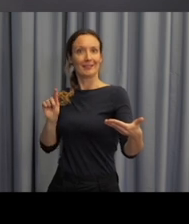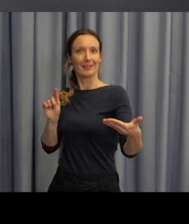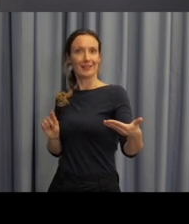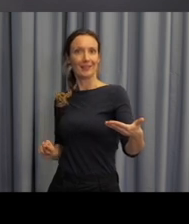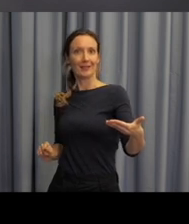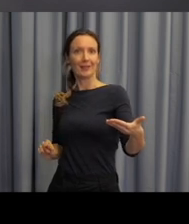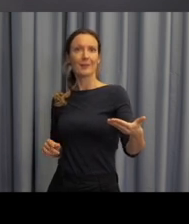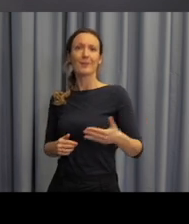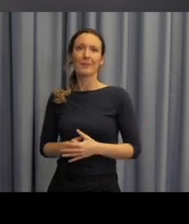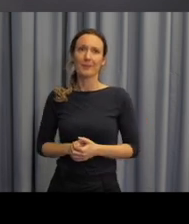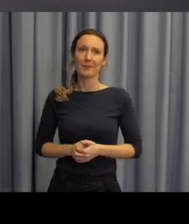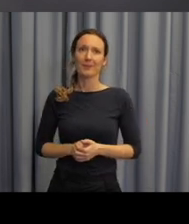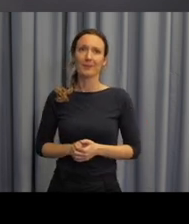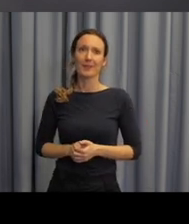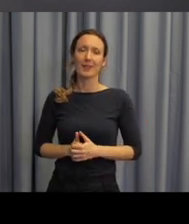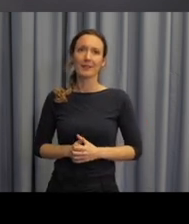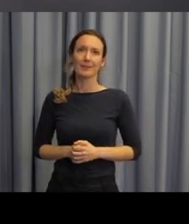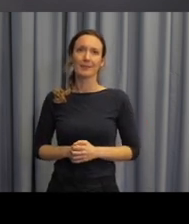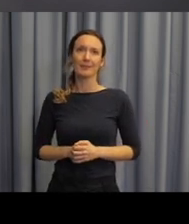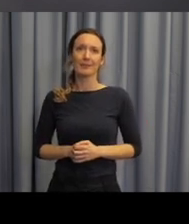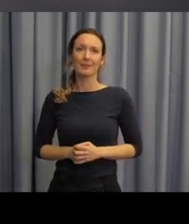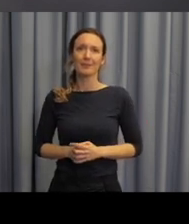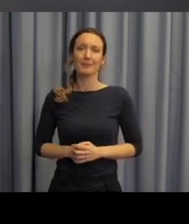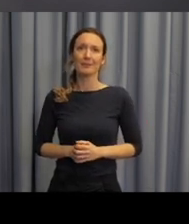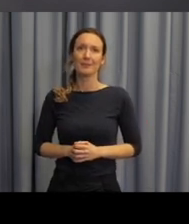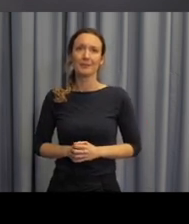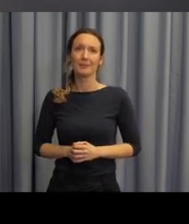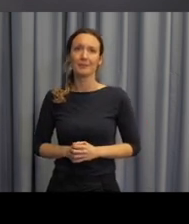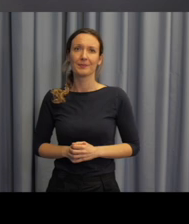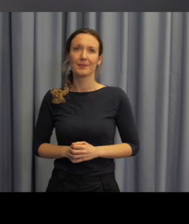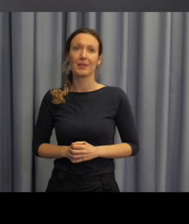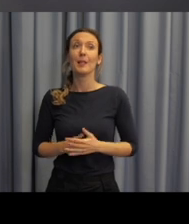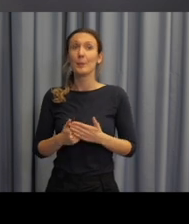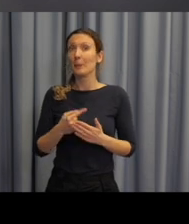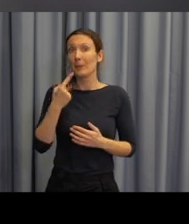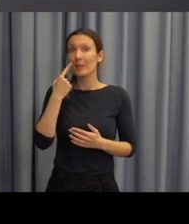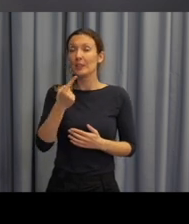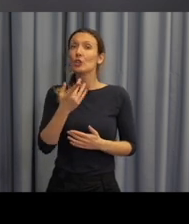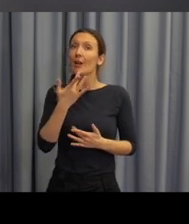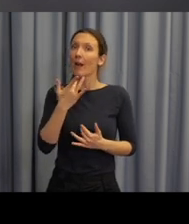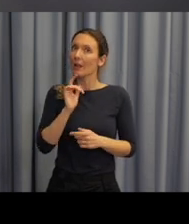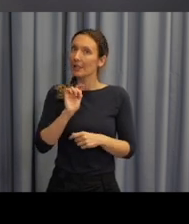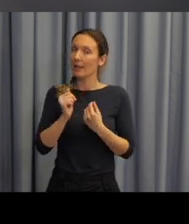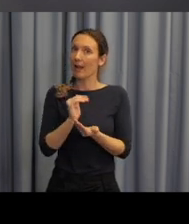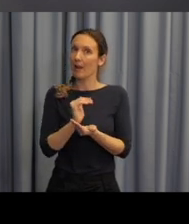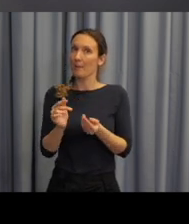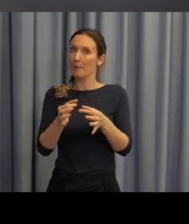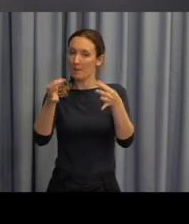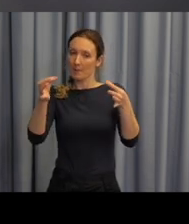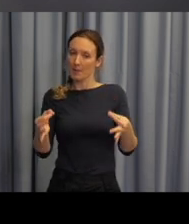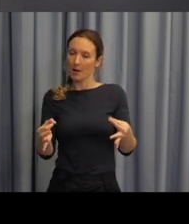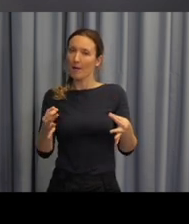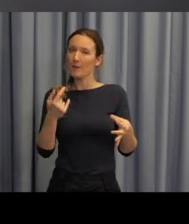jaké poskytujeme učitelům a žákům formáty pro to, aby si mohli procvičovat